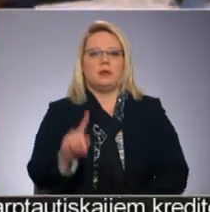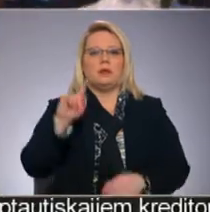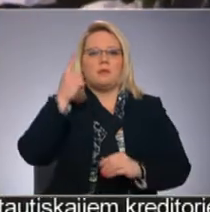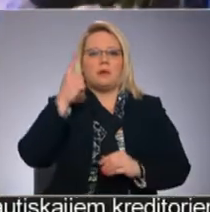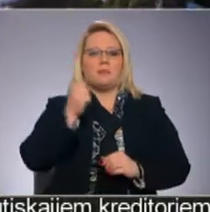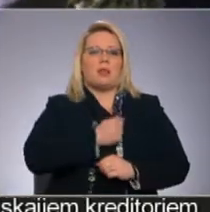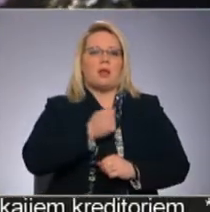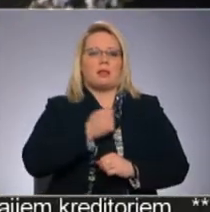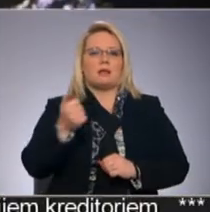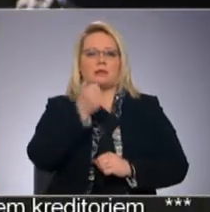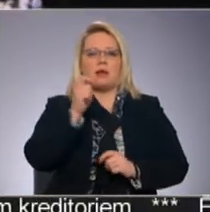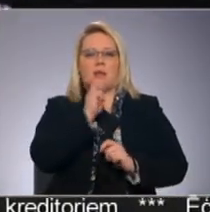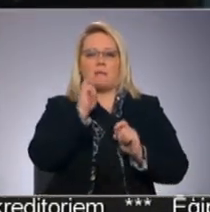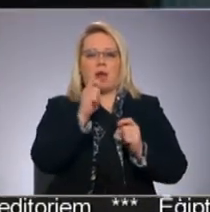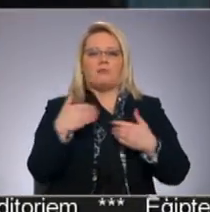Latgales gada balva